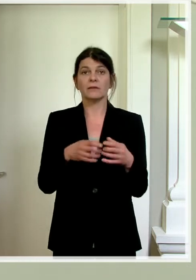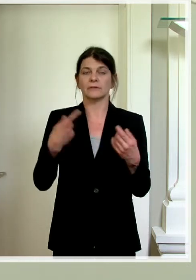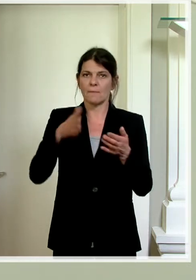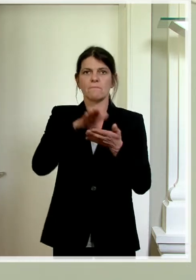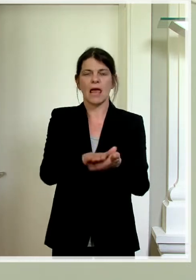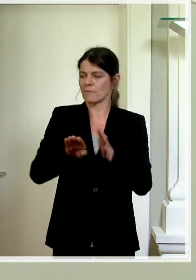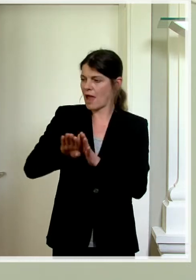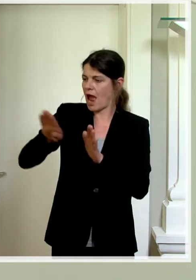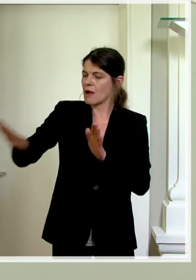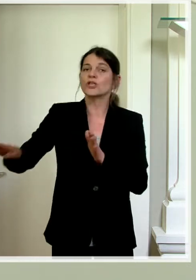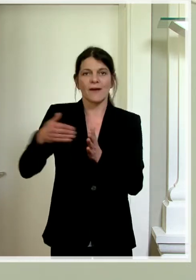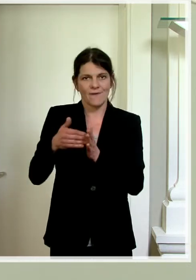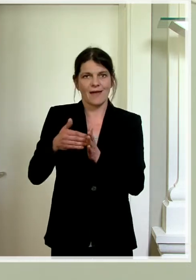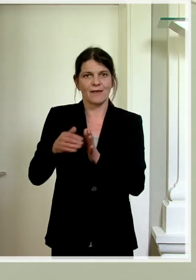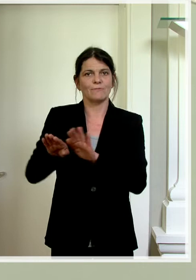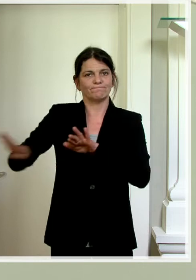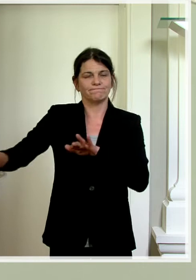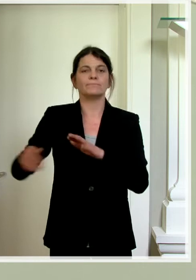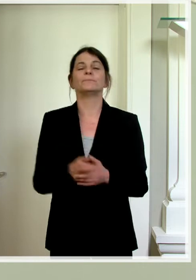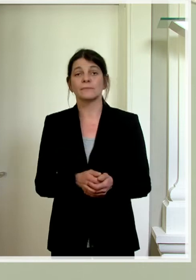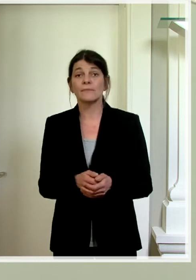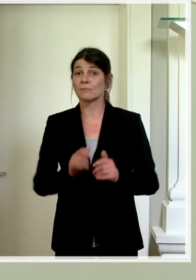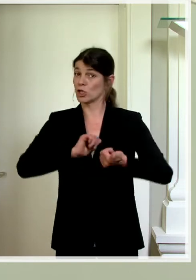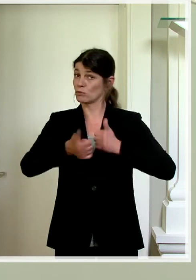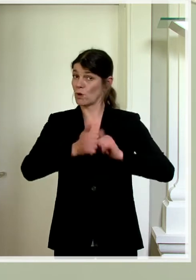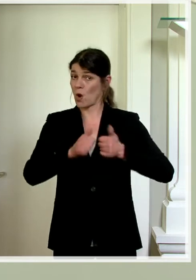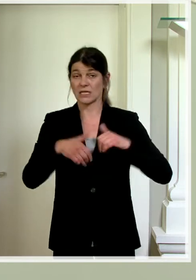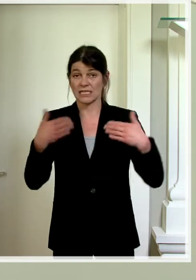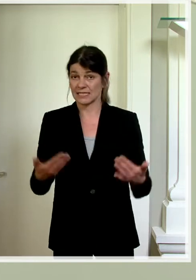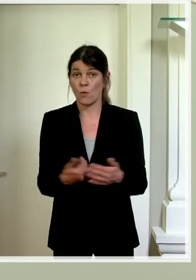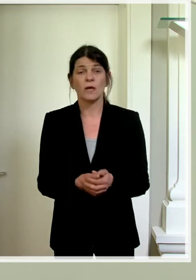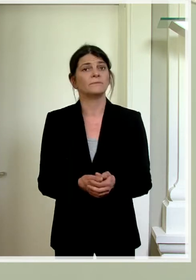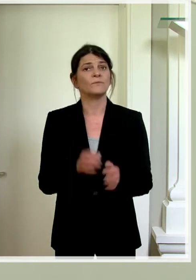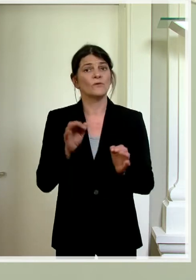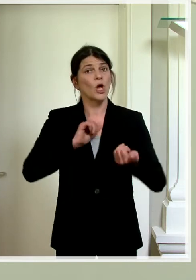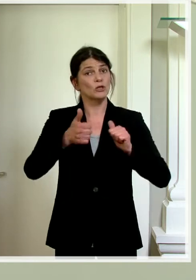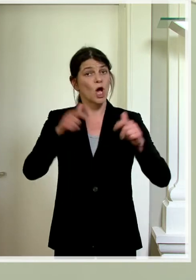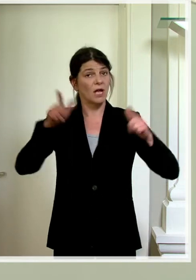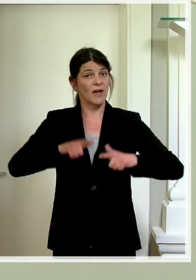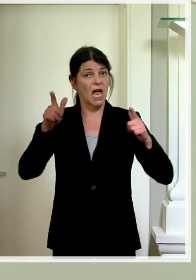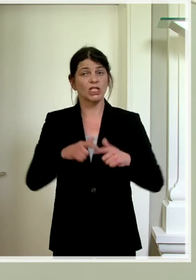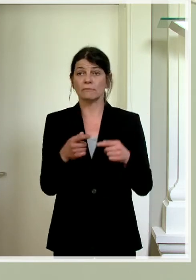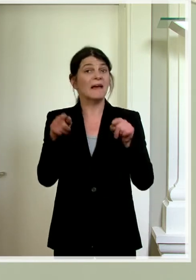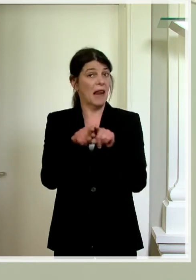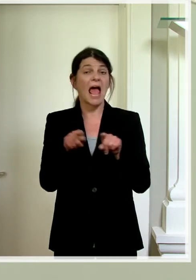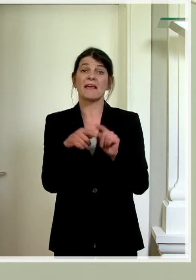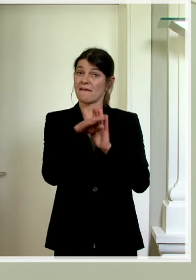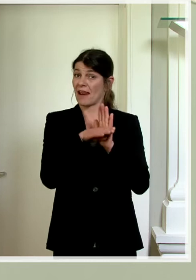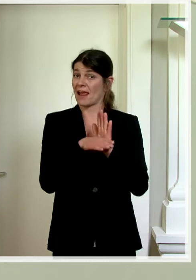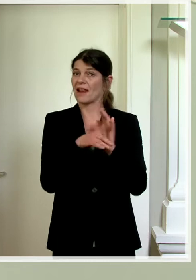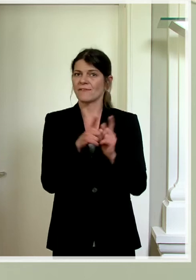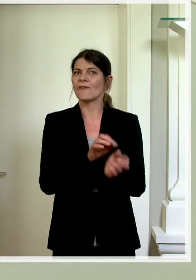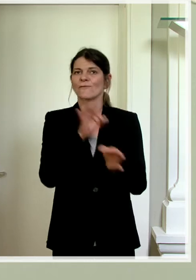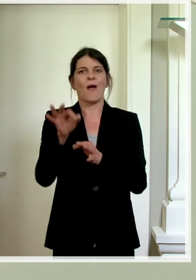bisherige Abstand einzuhalten. Im Sport ist es so, dass für Sportveranstaltungen die gleichen Regeln